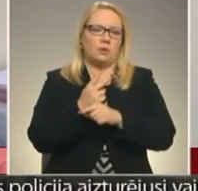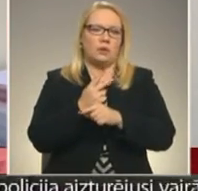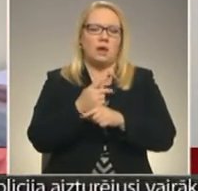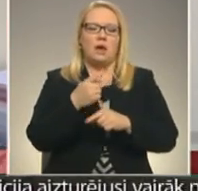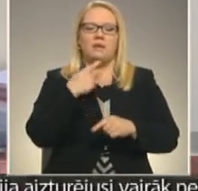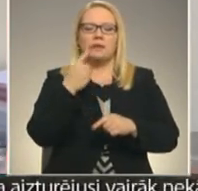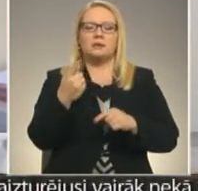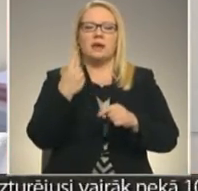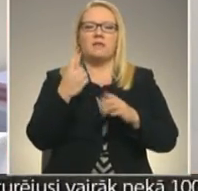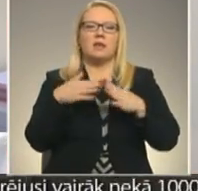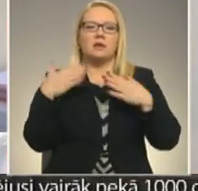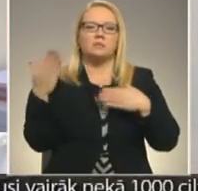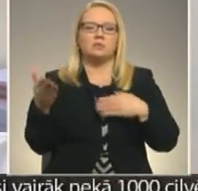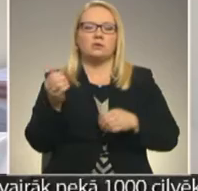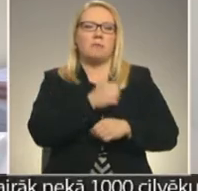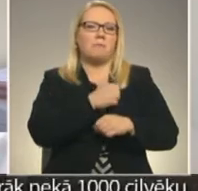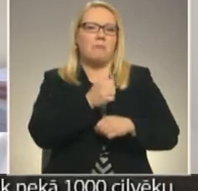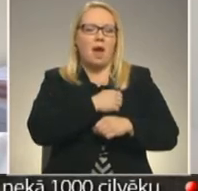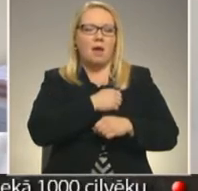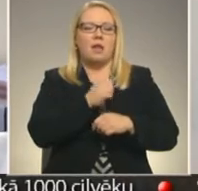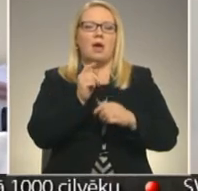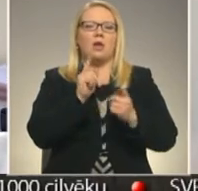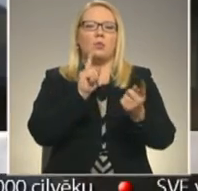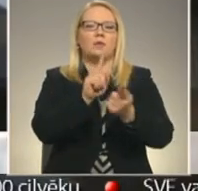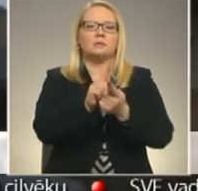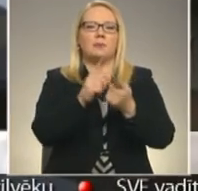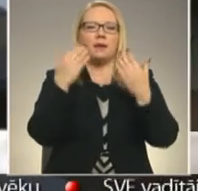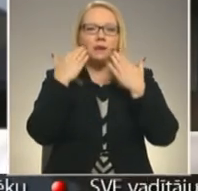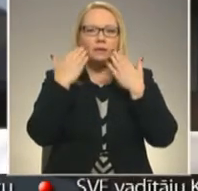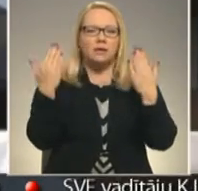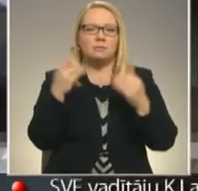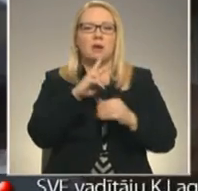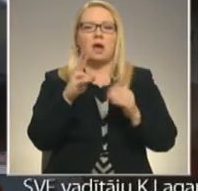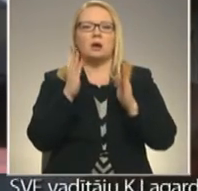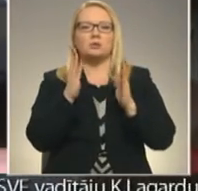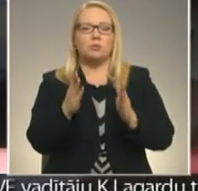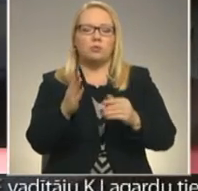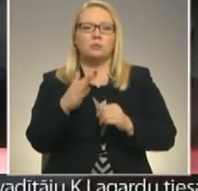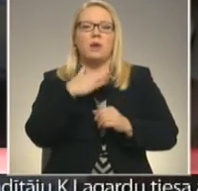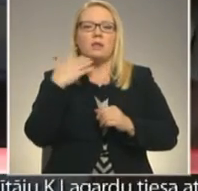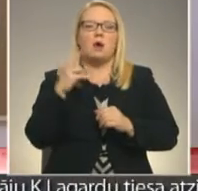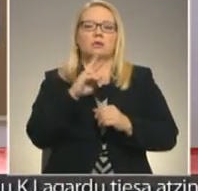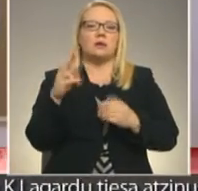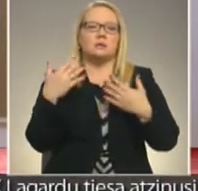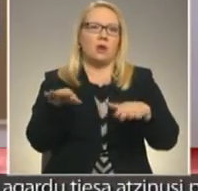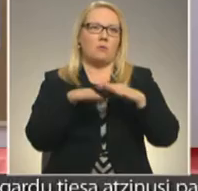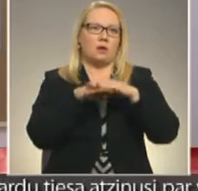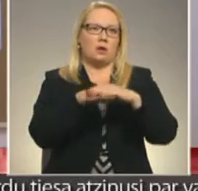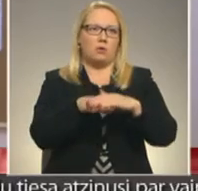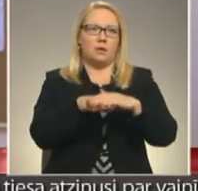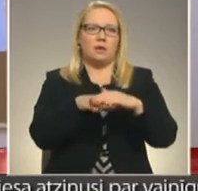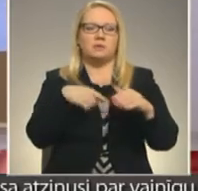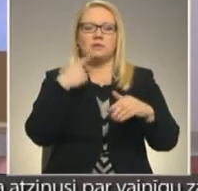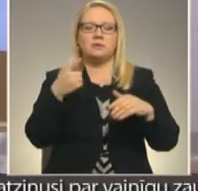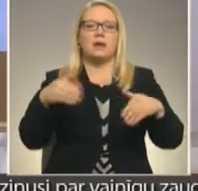ir bailes tā, noties pretī nezināmajiem, kas nu būs, bet nu daudz jau kas ir iegultīts. Riecāsimies